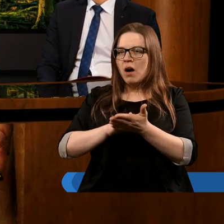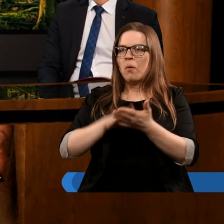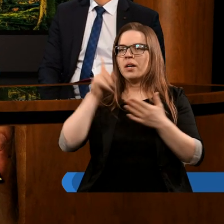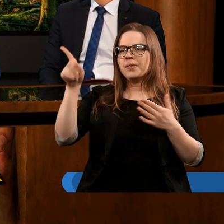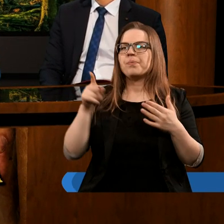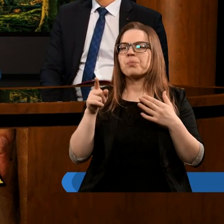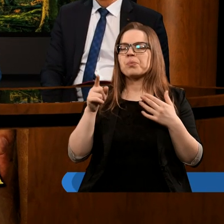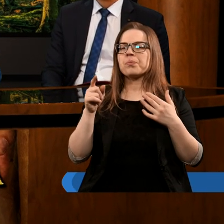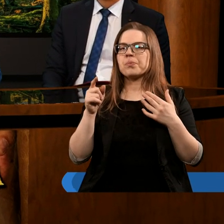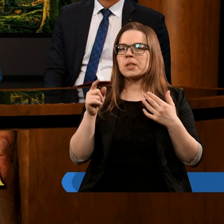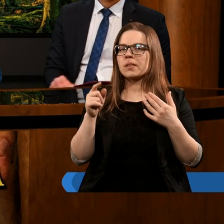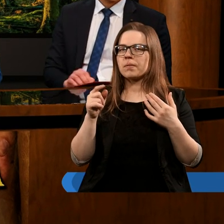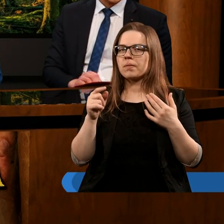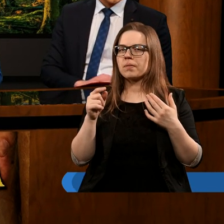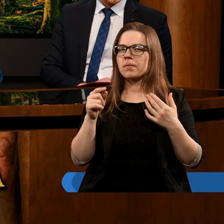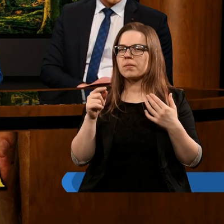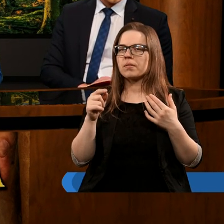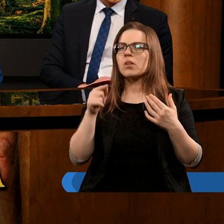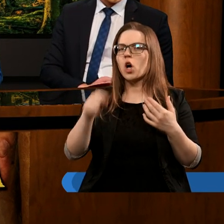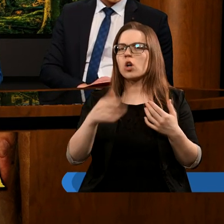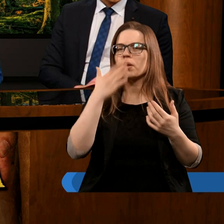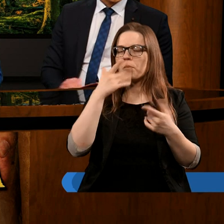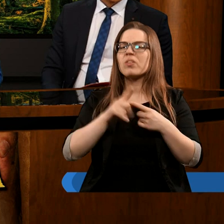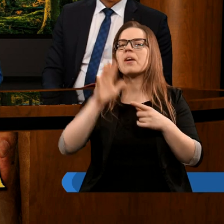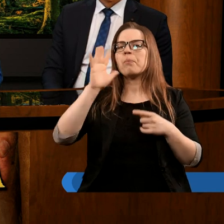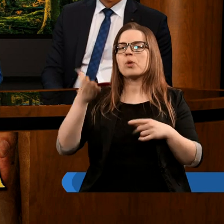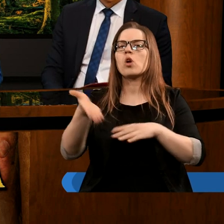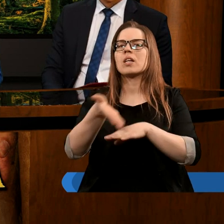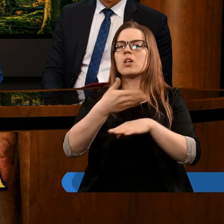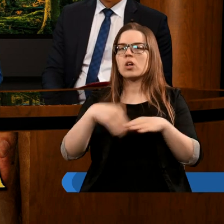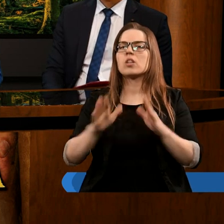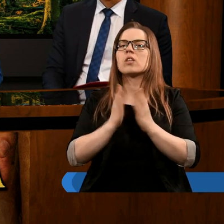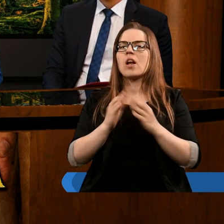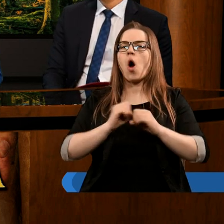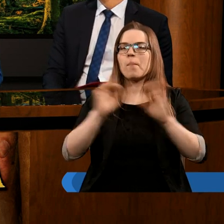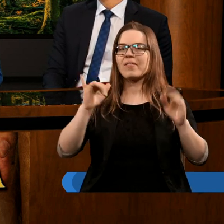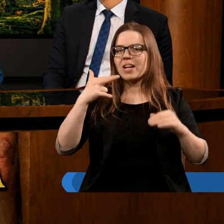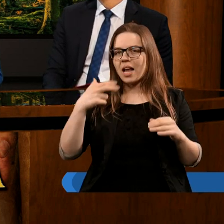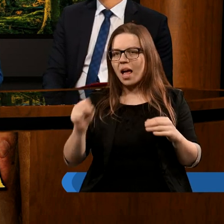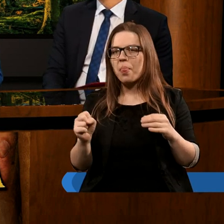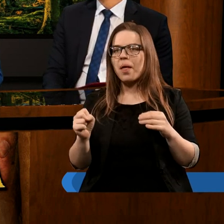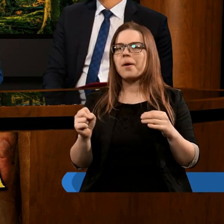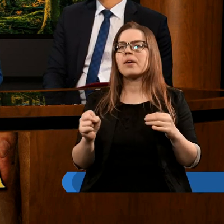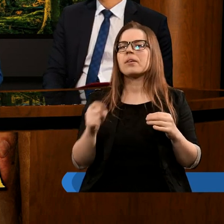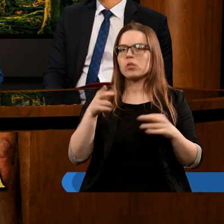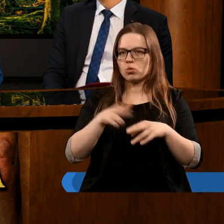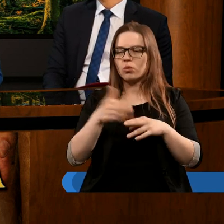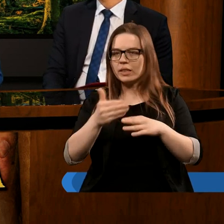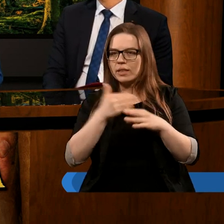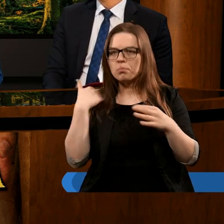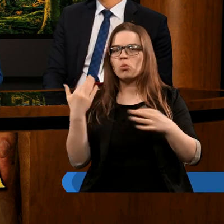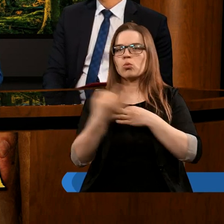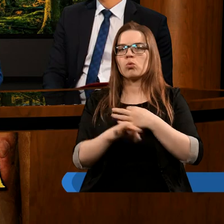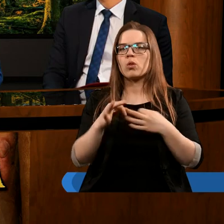wszystkich stworzeń. Zresztą o tym mówi też piąty rozdział księgi o Apokalipsy, który wcześniej studiowaliśmy.